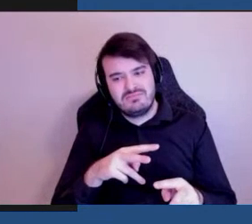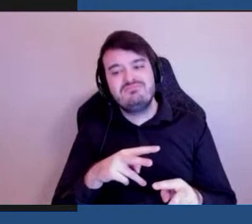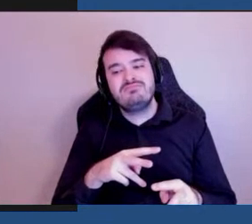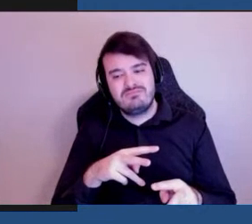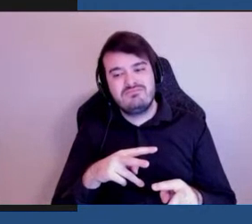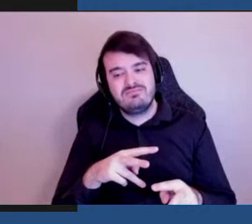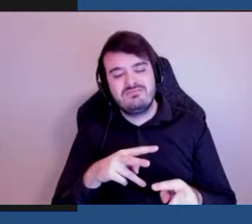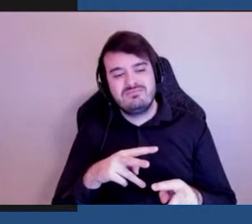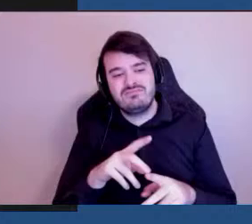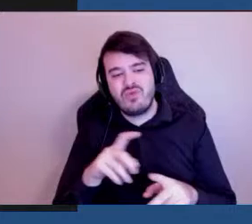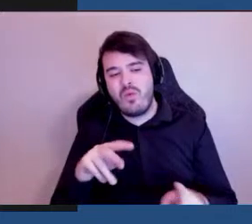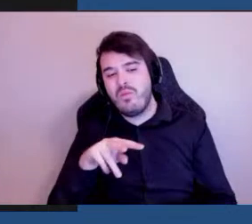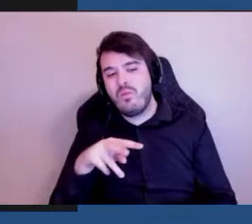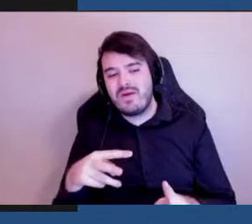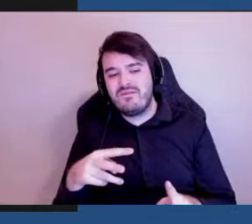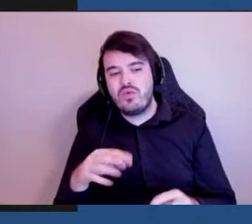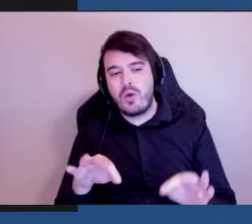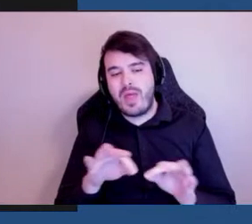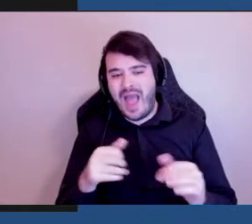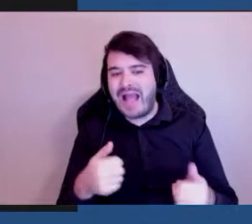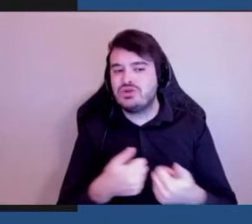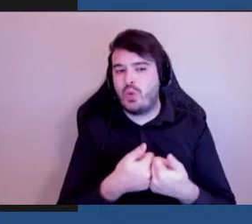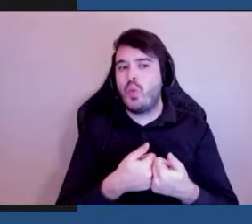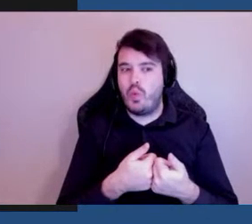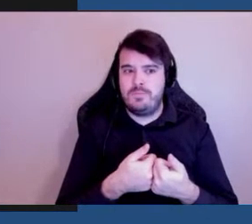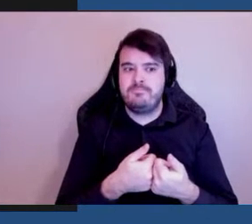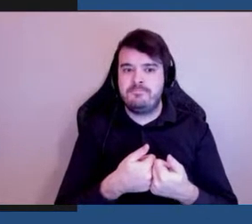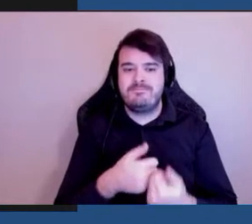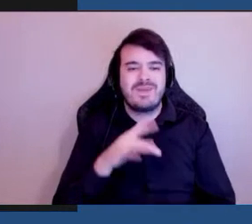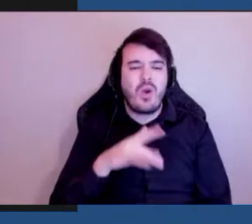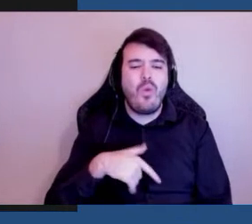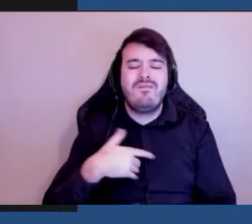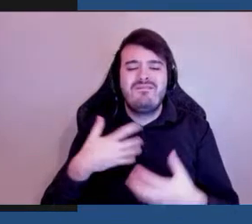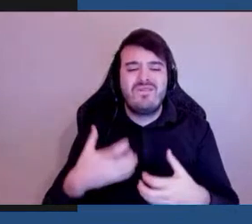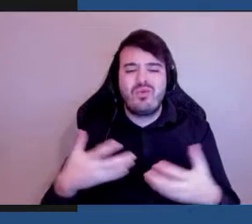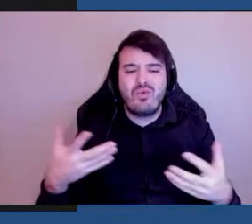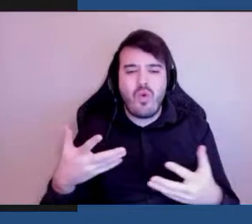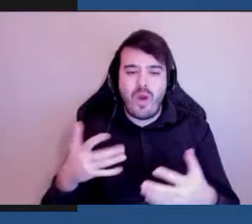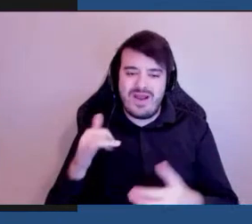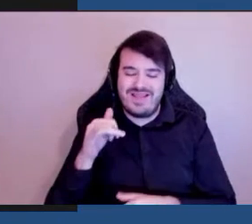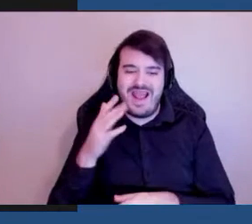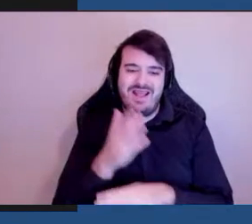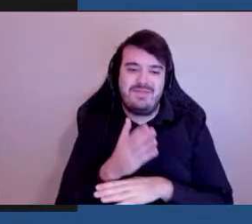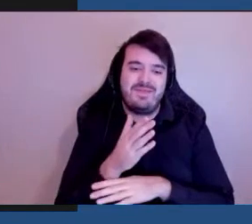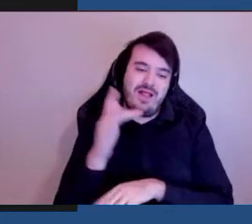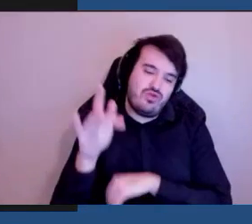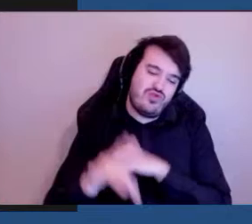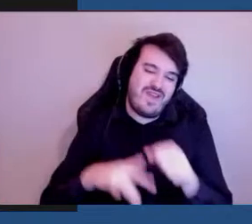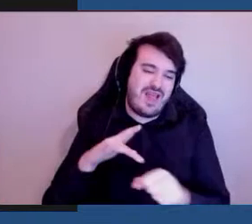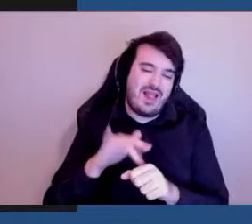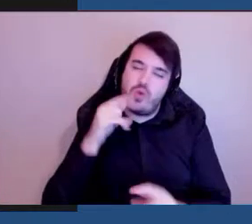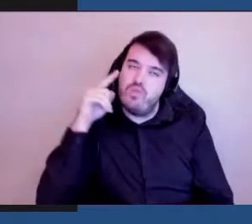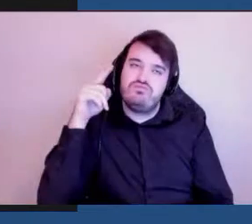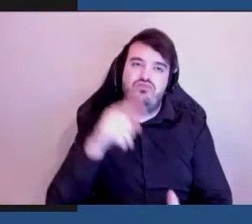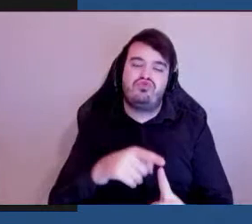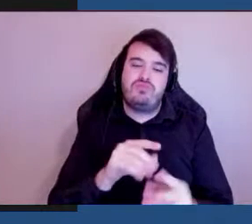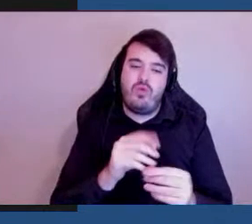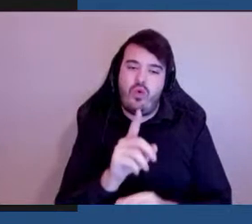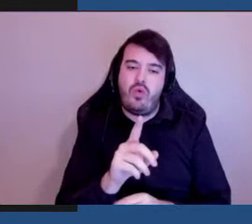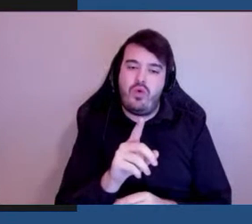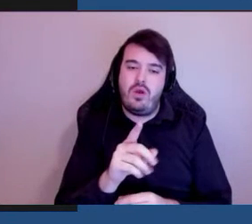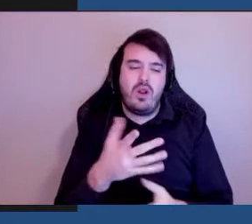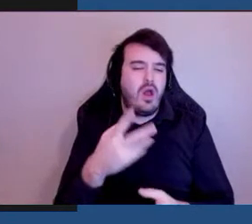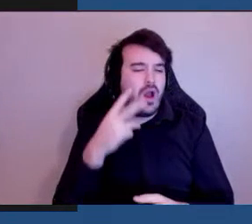d'un point de vue enjeu parce que ce qu'on veut, c'est l'accessibilité universelle. Là, on ne regarde pas les